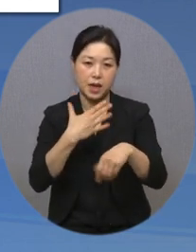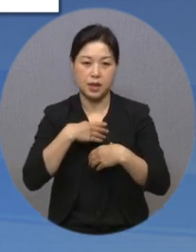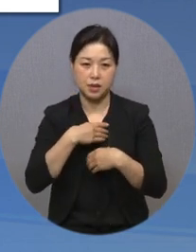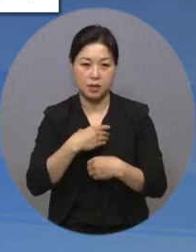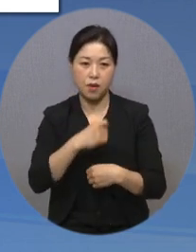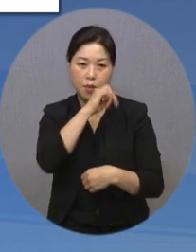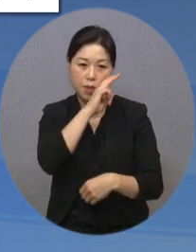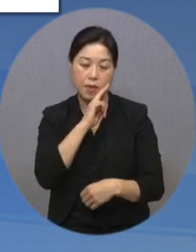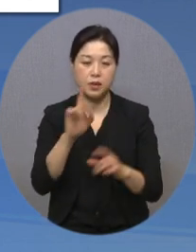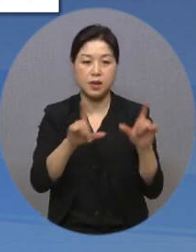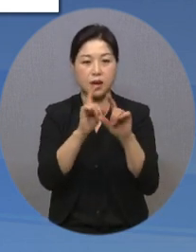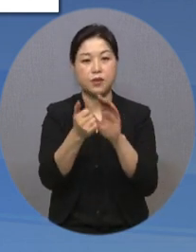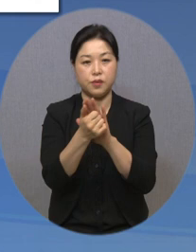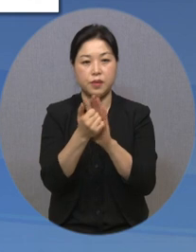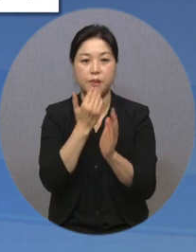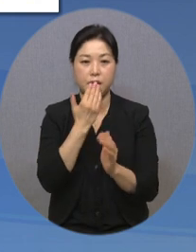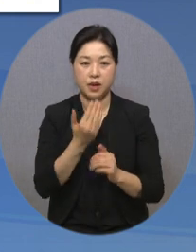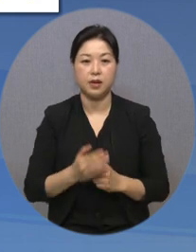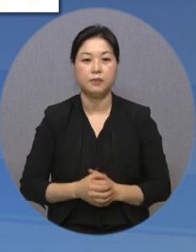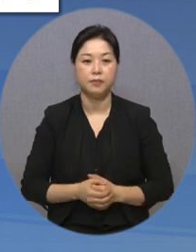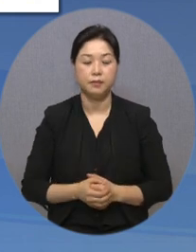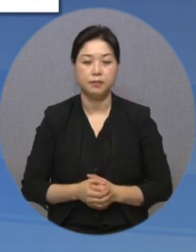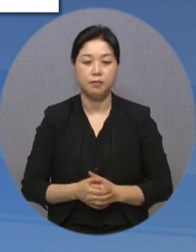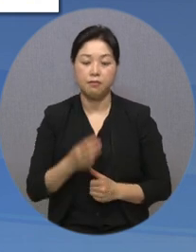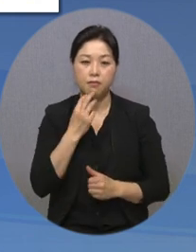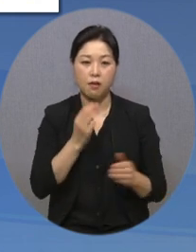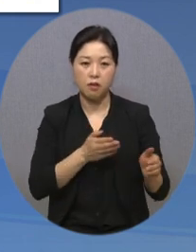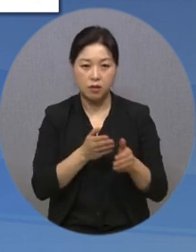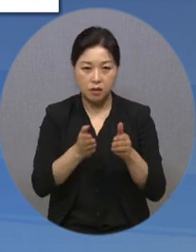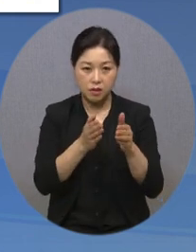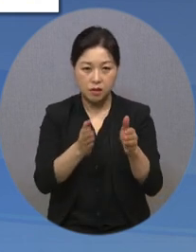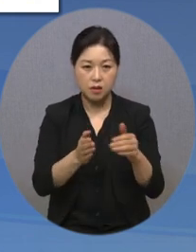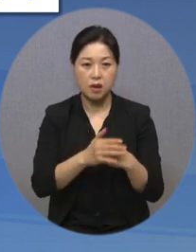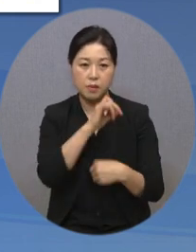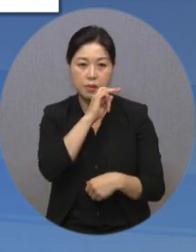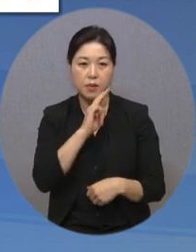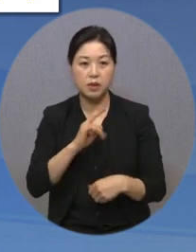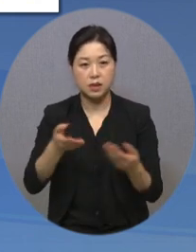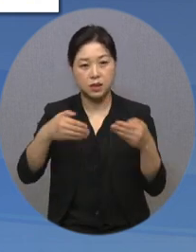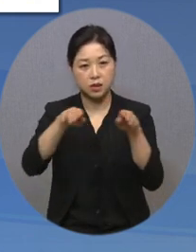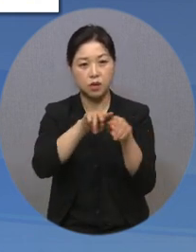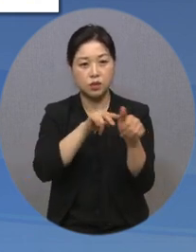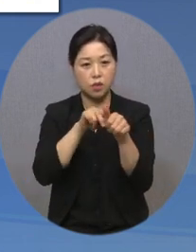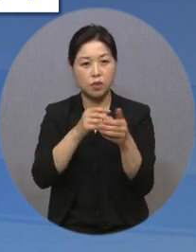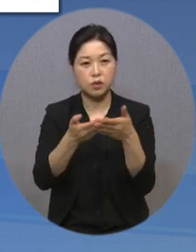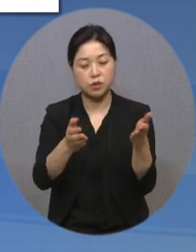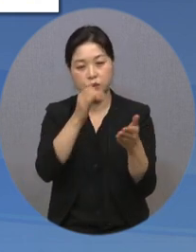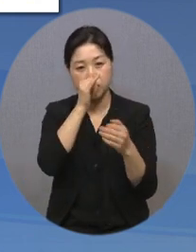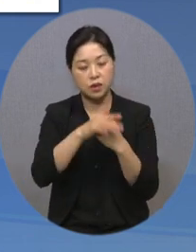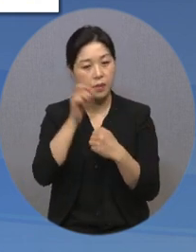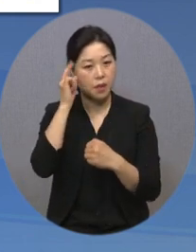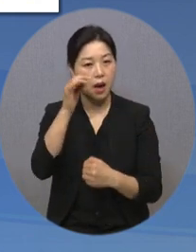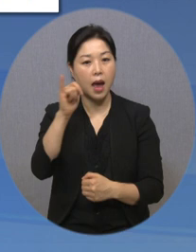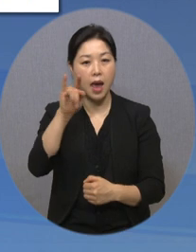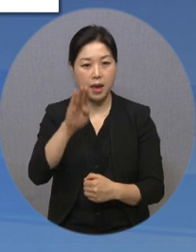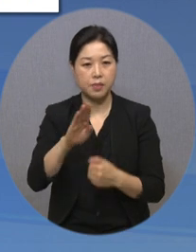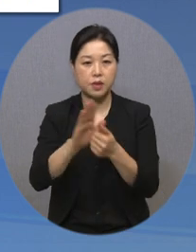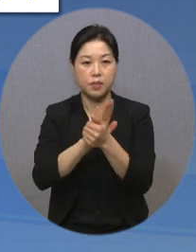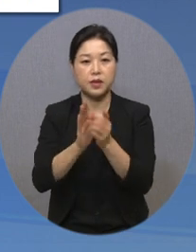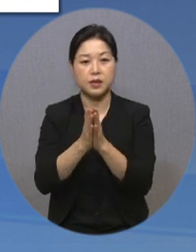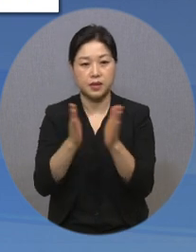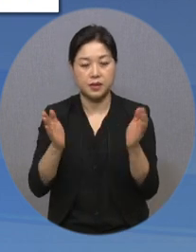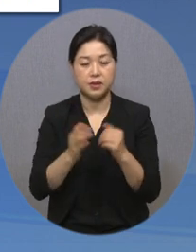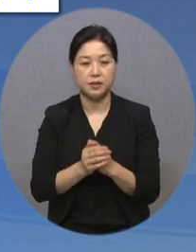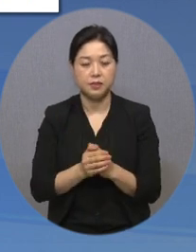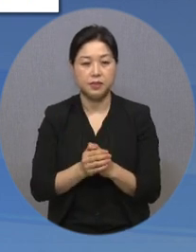돕습니다. 경기도가 편의시설 정보를 제공하는 스마트앱 서비스를 시작합니다. 지난